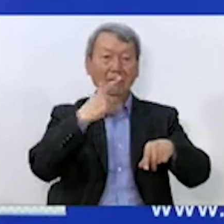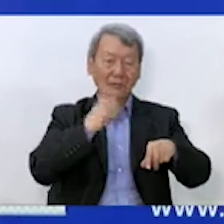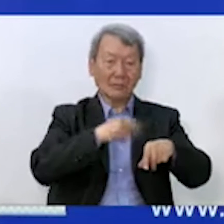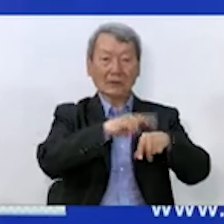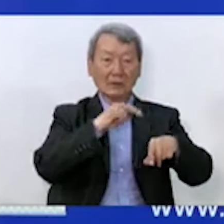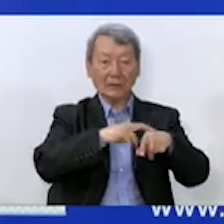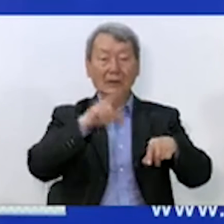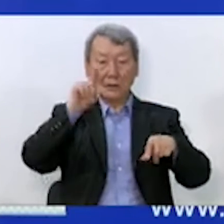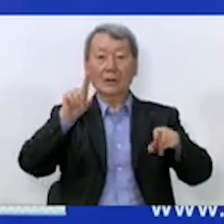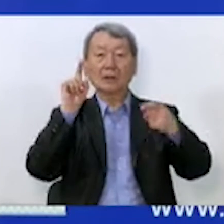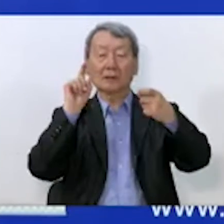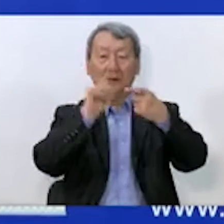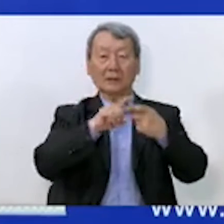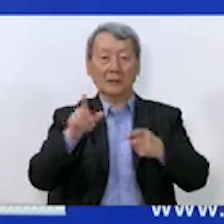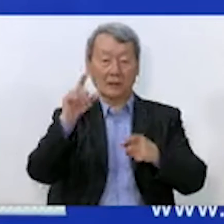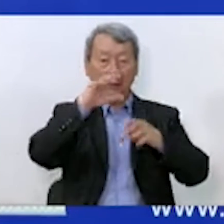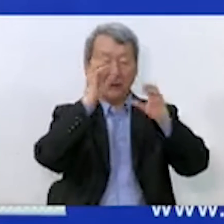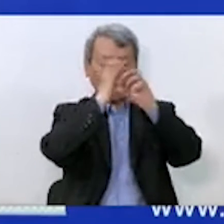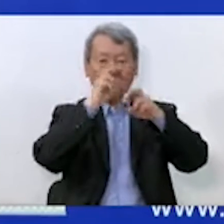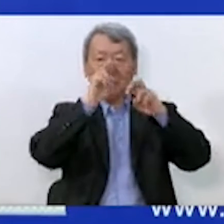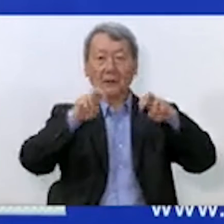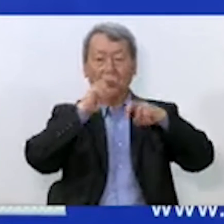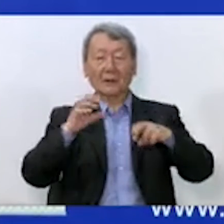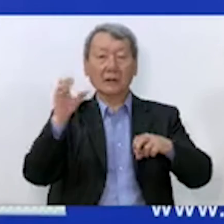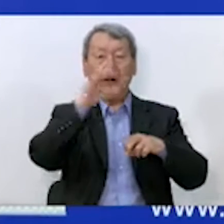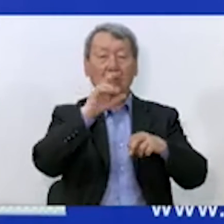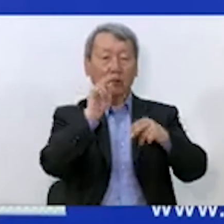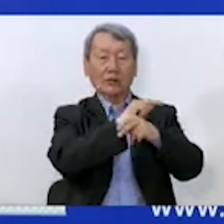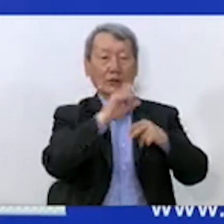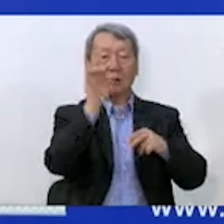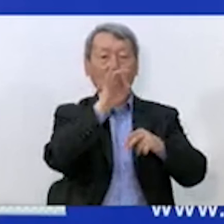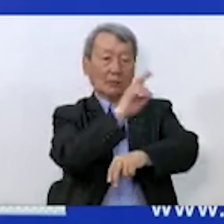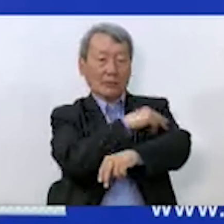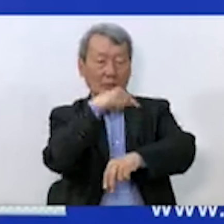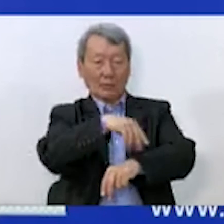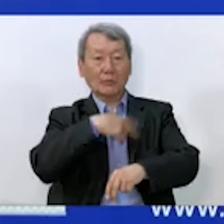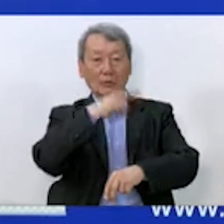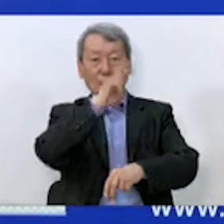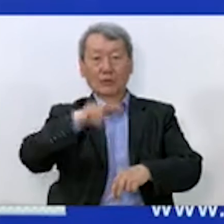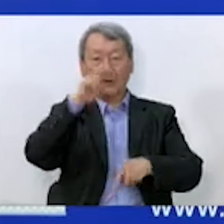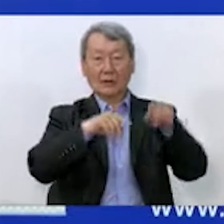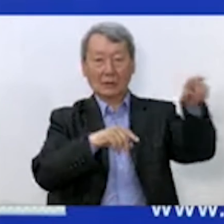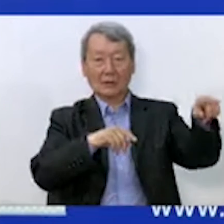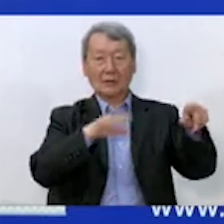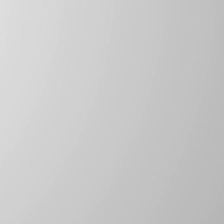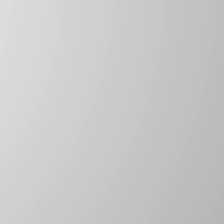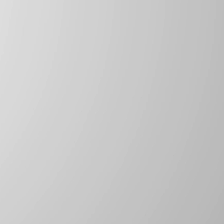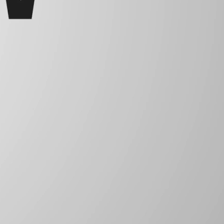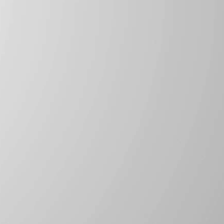структур, которые также поступили на лечение в Республиканскую клинику конституционную больницу.